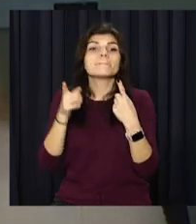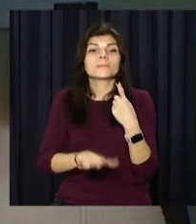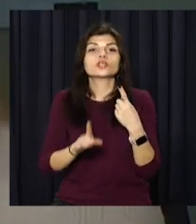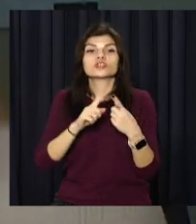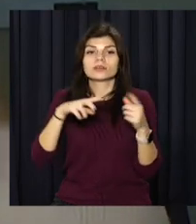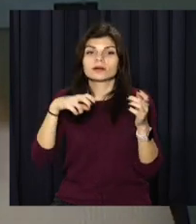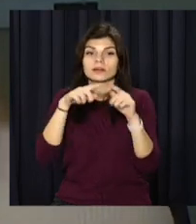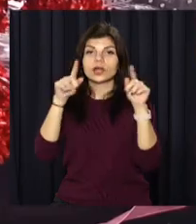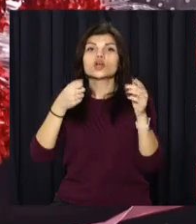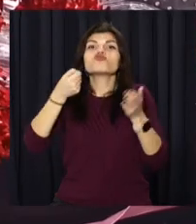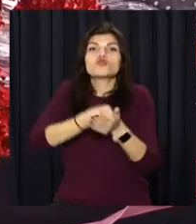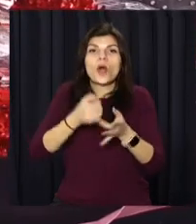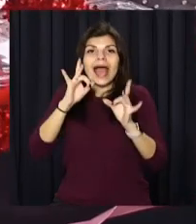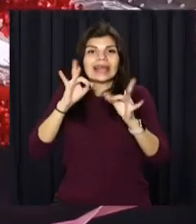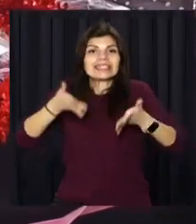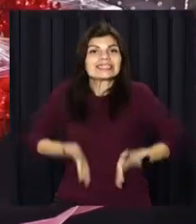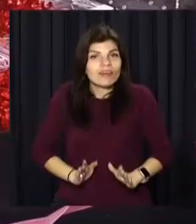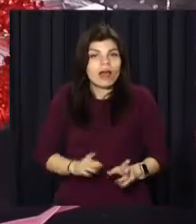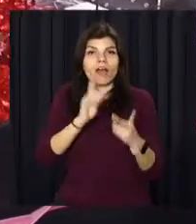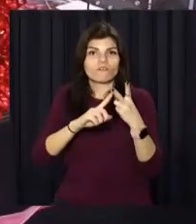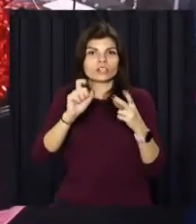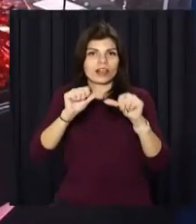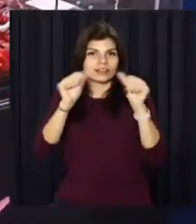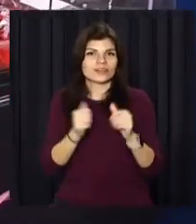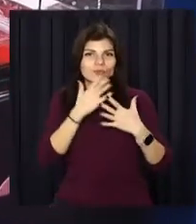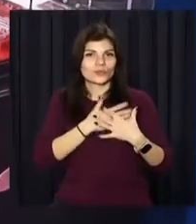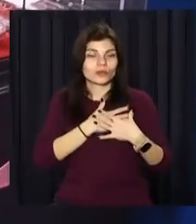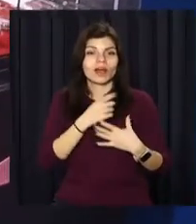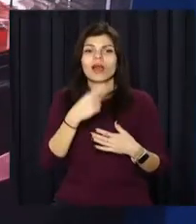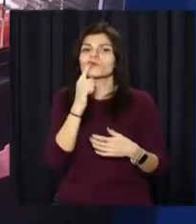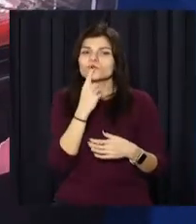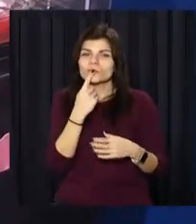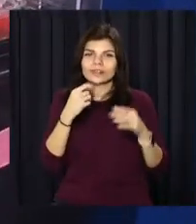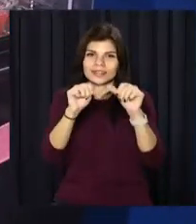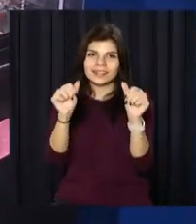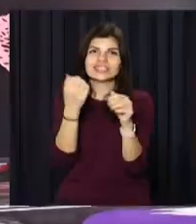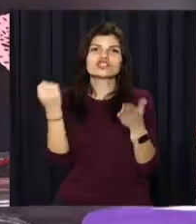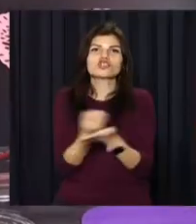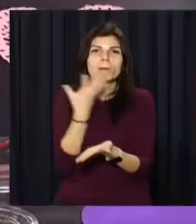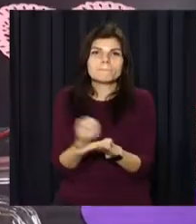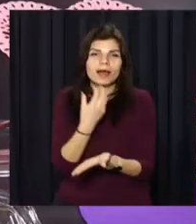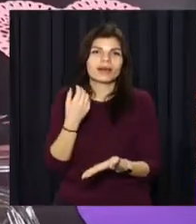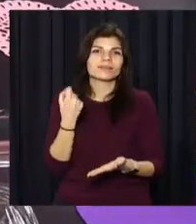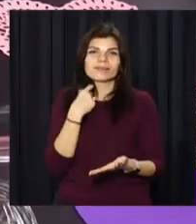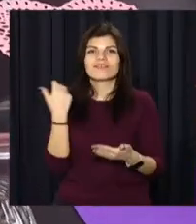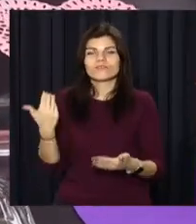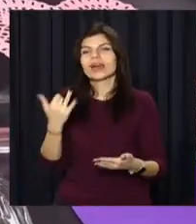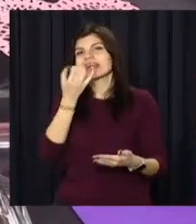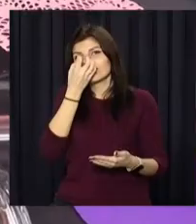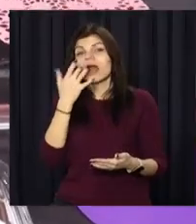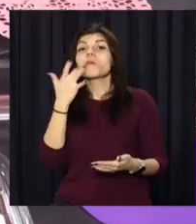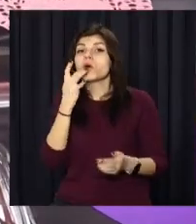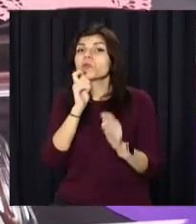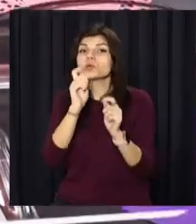листівки до Різдва. Окрім традиційних подарунків у США, цукерок у формі серця, шампанського та квітів, американці